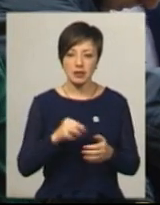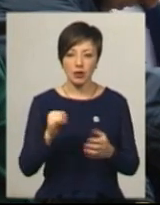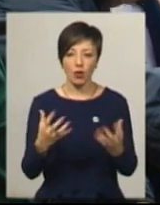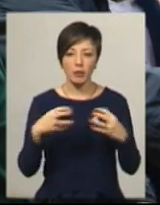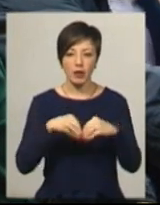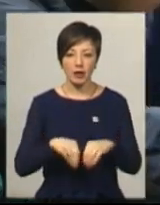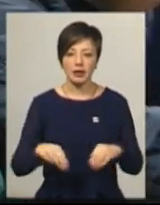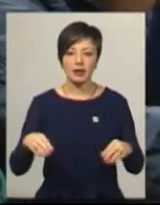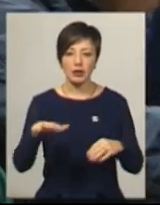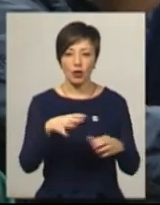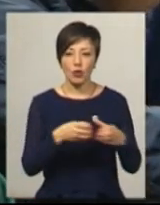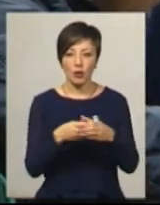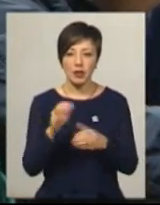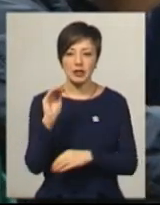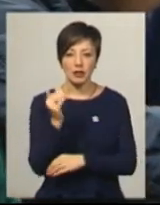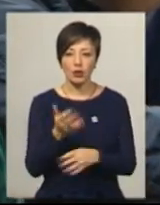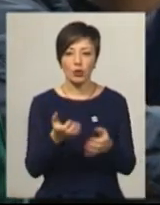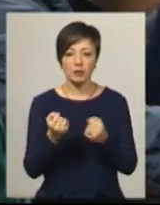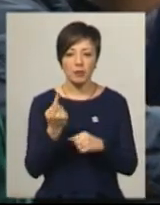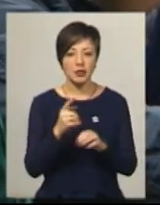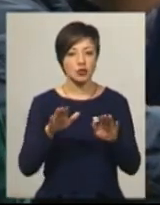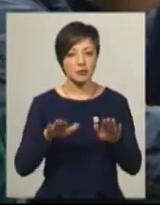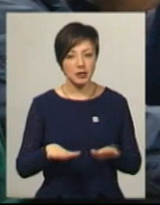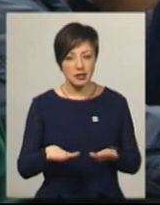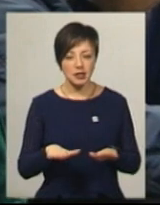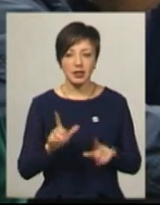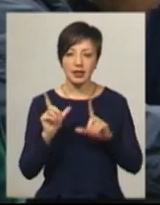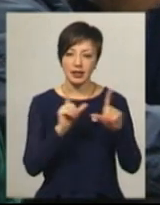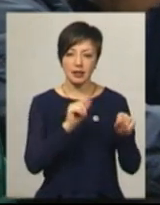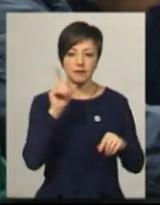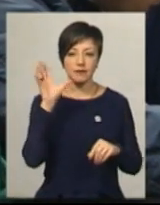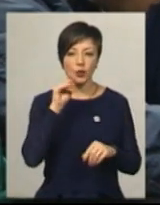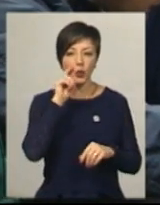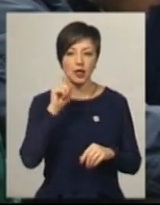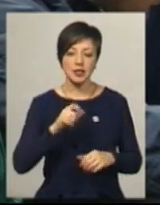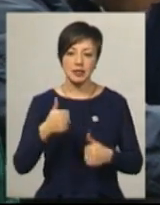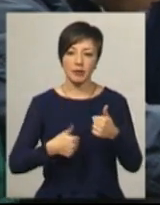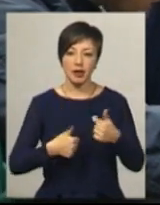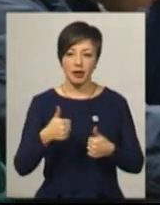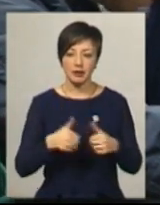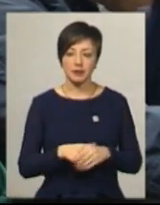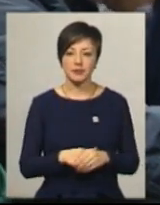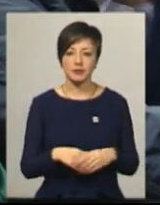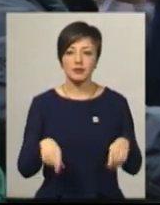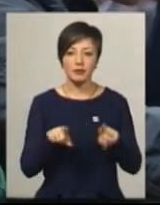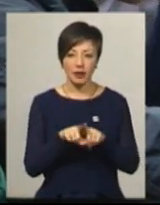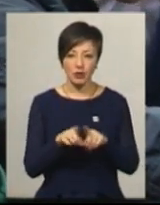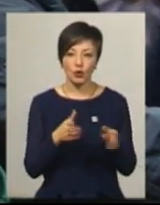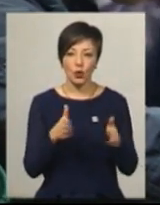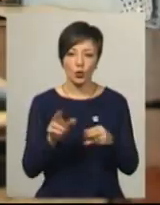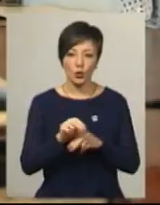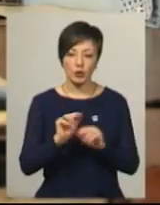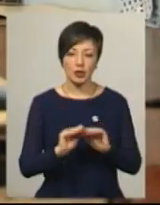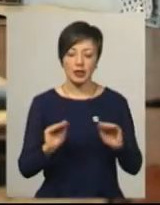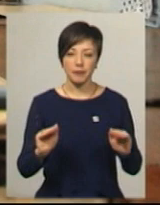об'єднаних територіальних громад. Дитина, яка отримала перше місце, їде на всеукраїнські змагання, де ми також готуємо